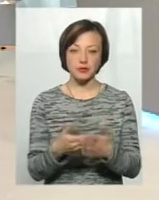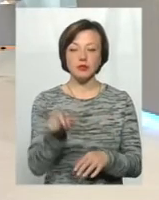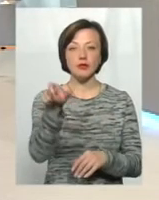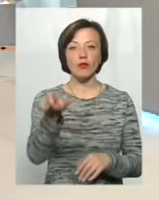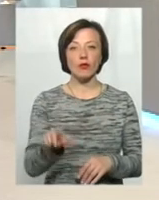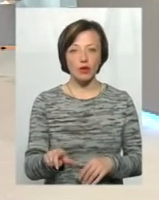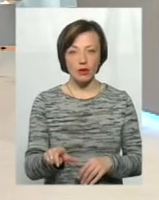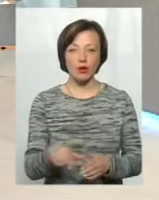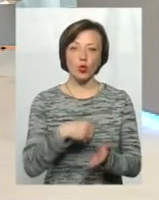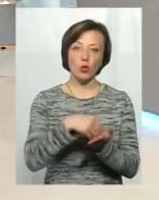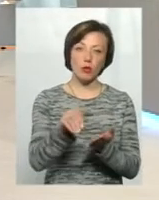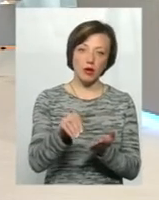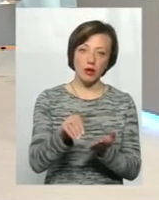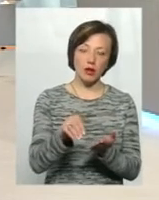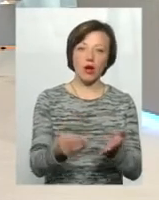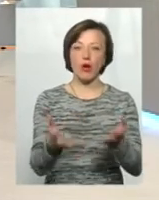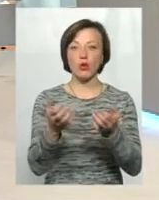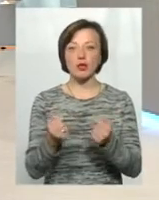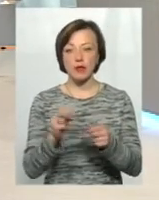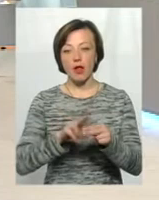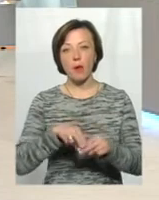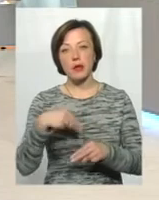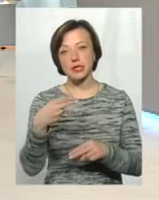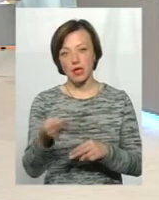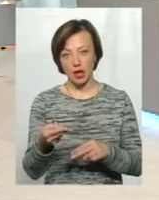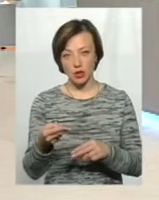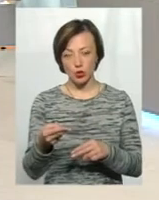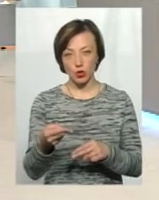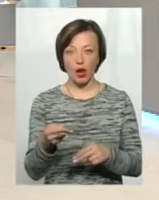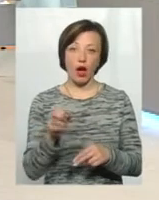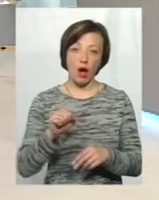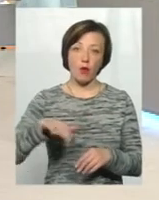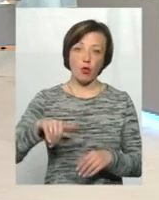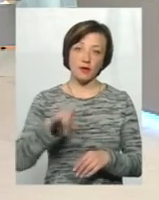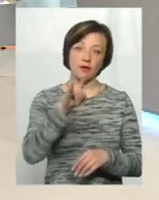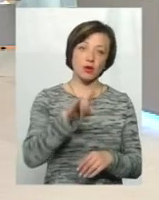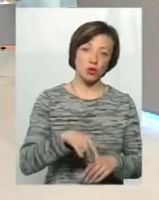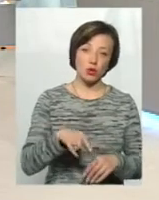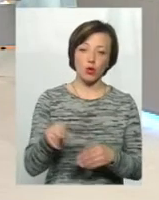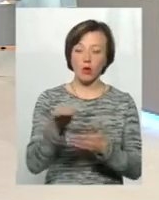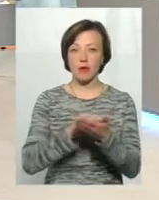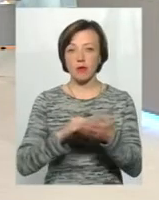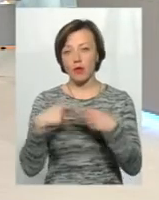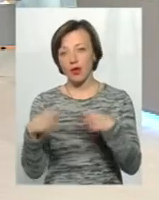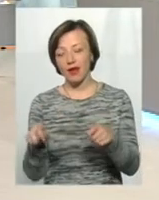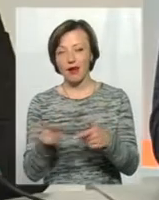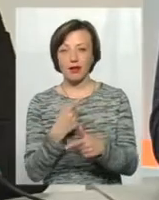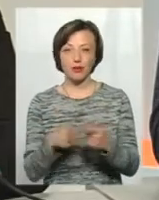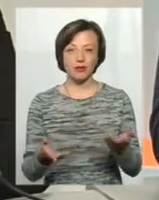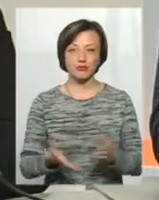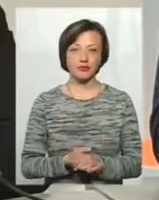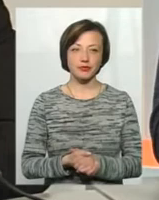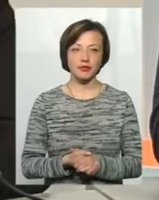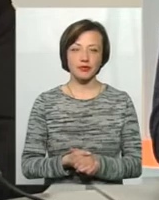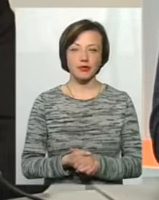людина купила, отримала компенсацію, ну, а потім вікно чи то перепродала, чи то десь... Якщо ми візьмемо